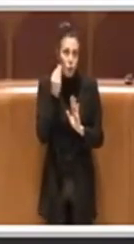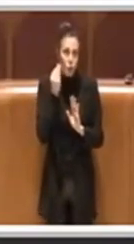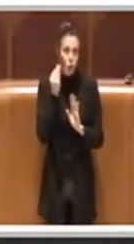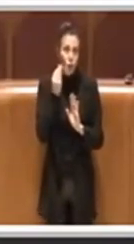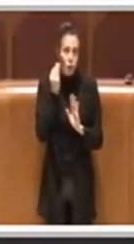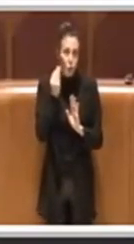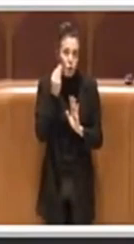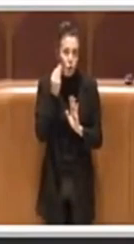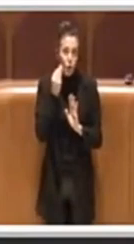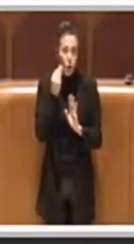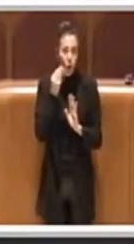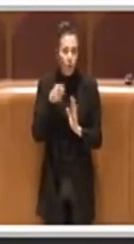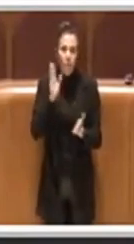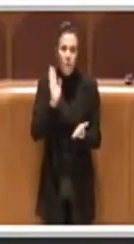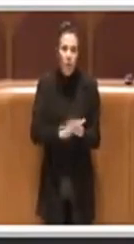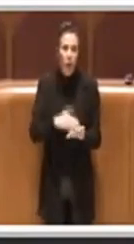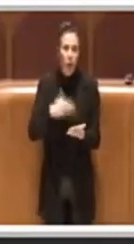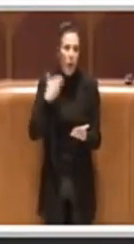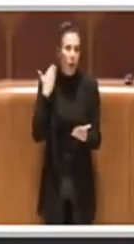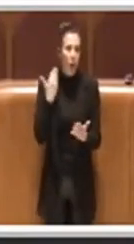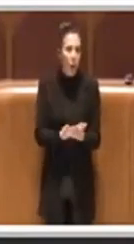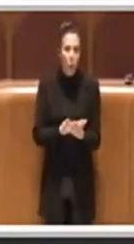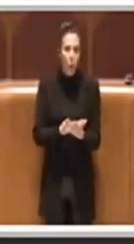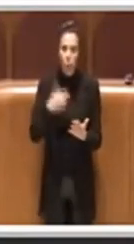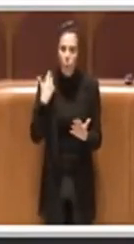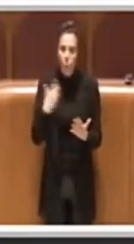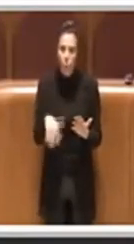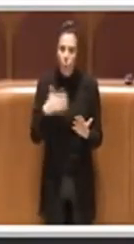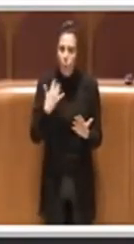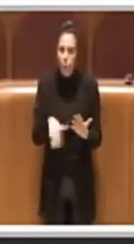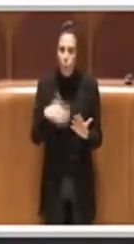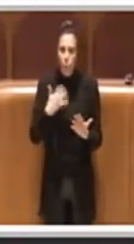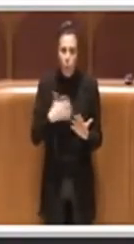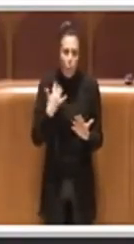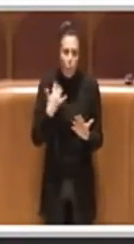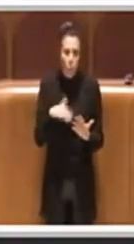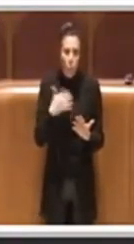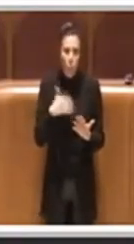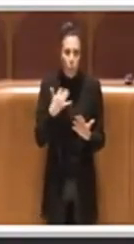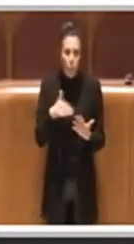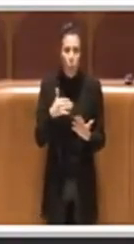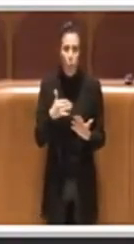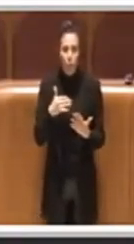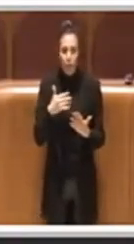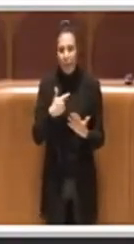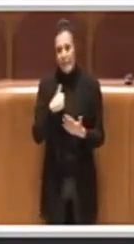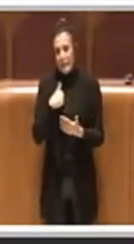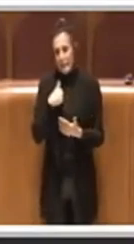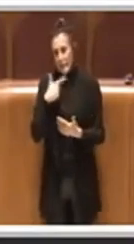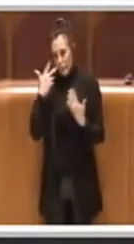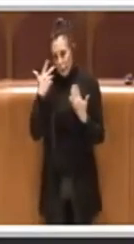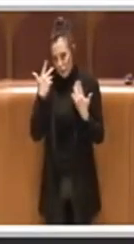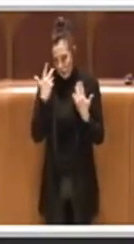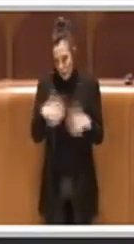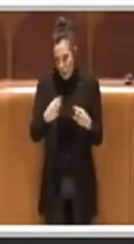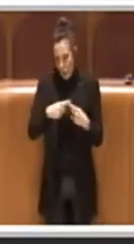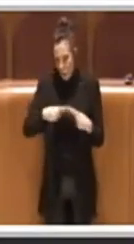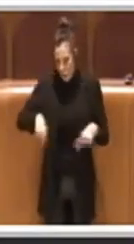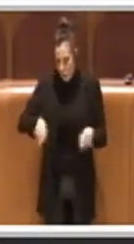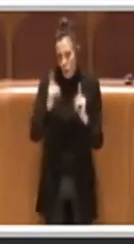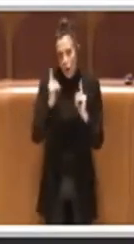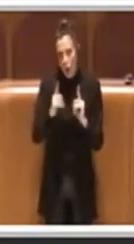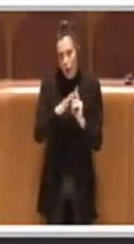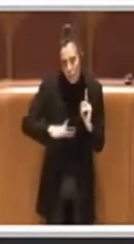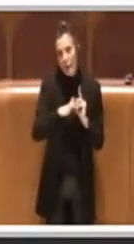effettivamente valore. Sì, devo dire che ne abbiamo parlato in Commissione